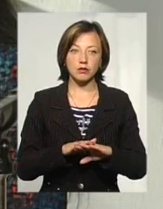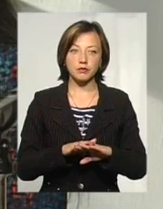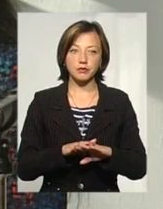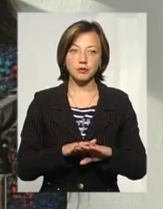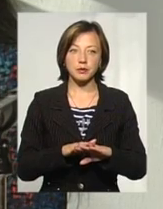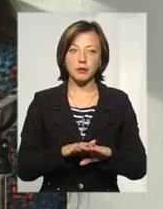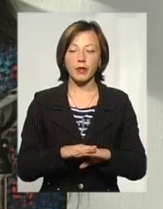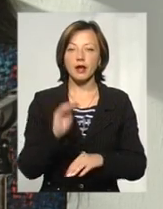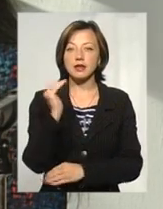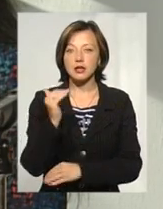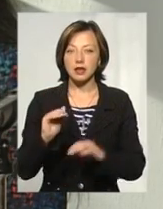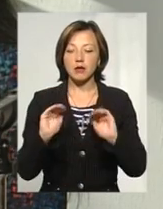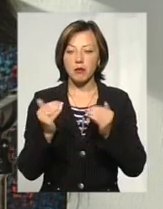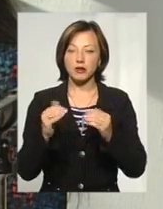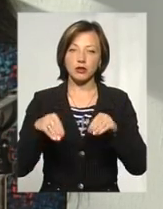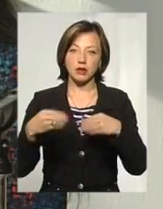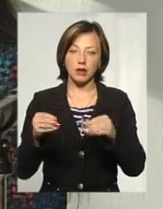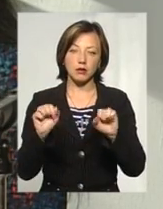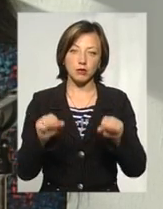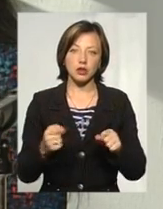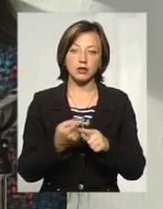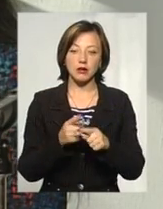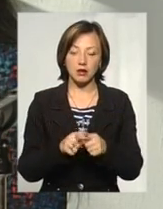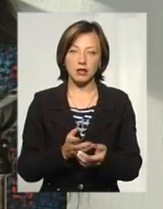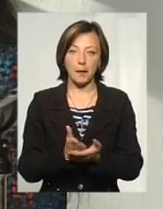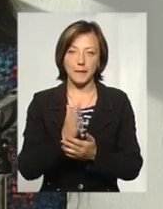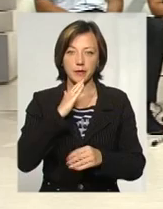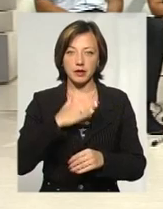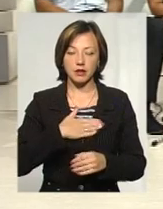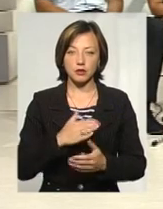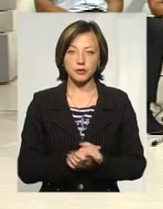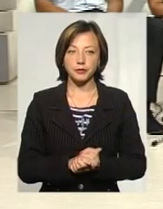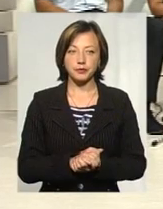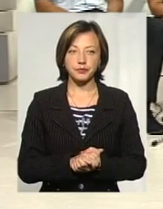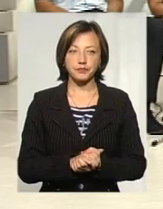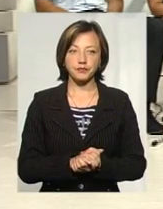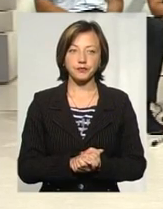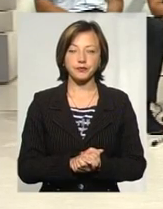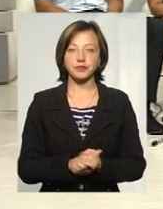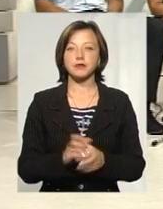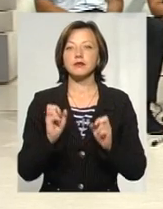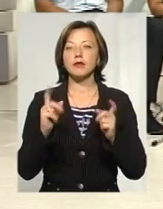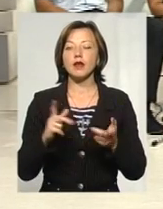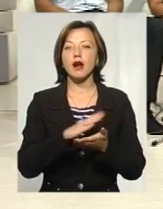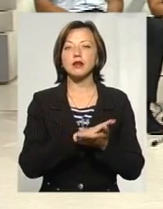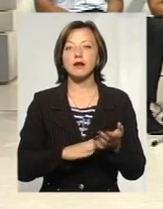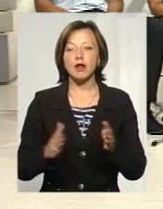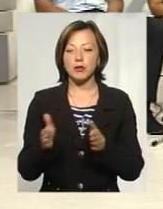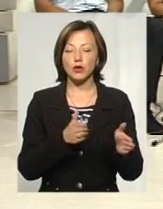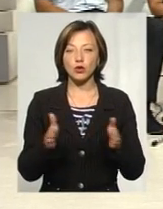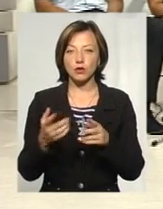вона і дитині менше може дати. Тому ось такі напрямки наші. Як тривала підготовка, щоб цю